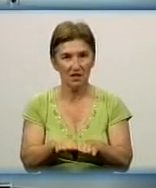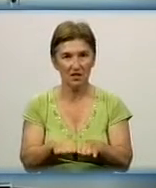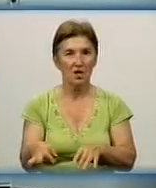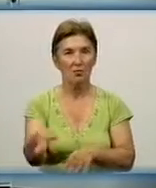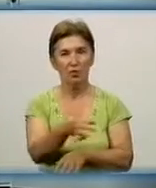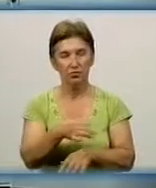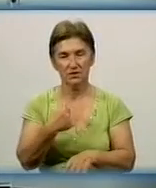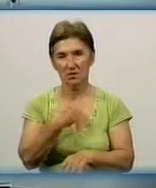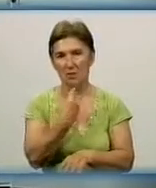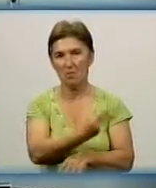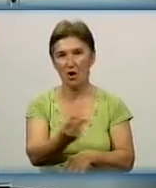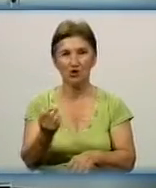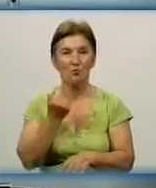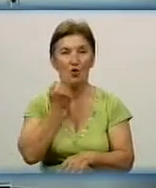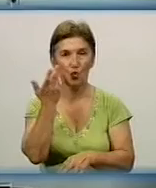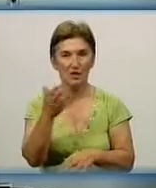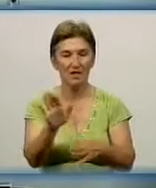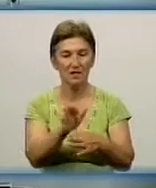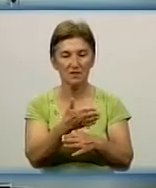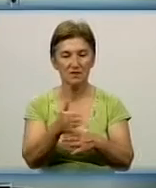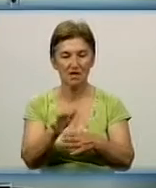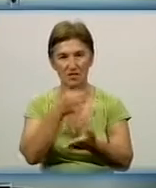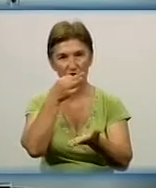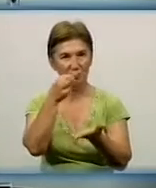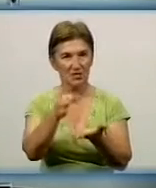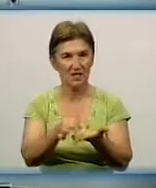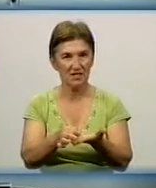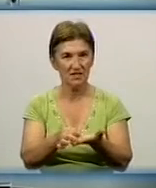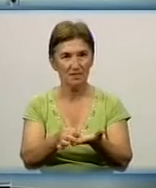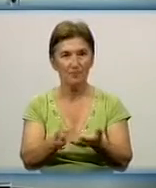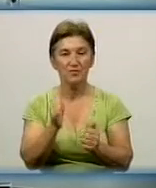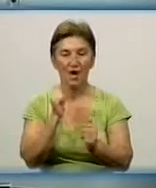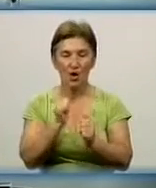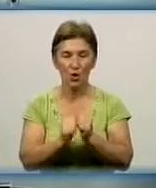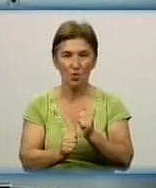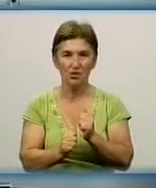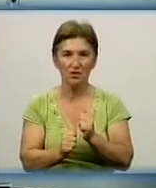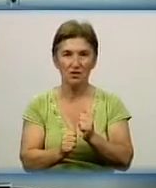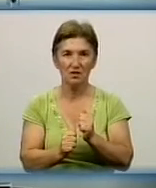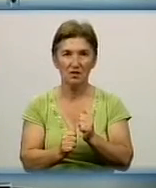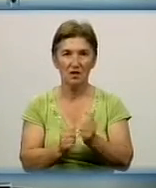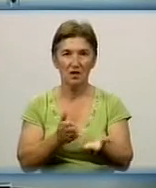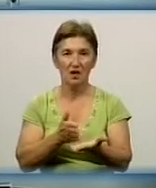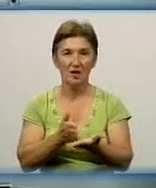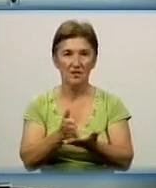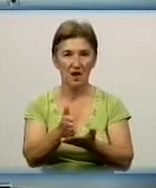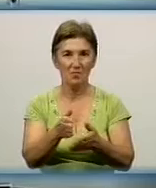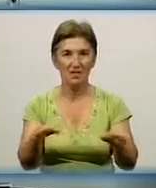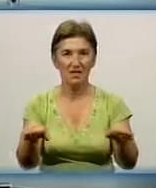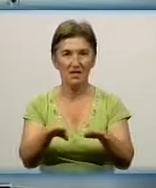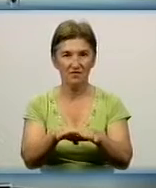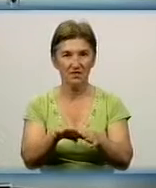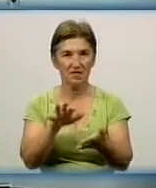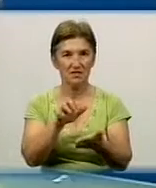ми бачимо, що коли розподіляється відповідальність, і кожен напрямок, кожен рівень займається